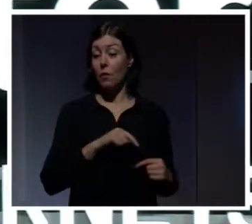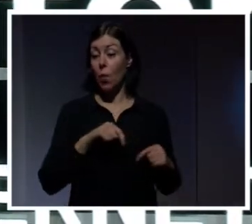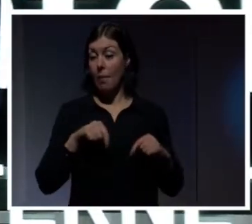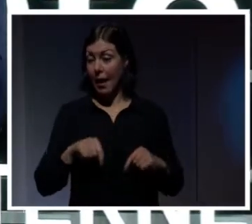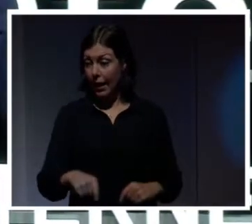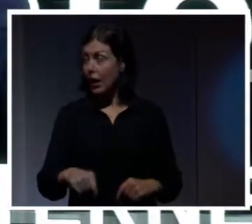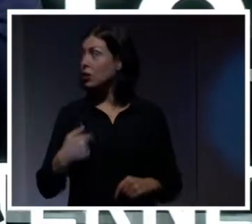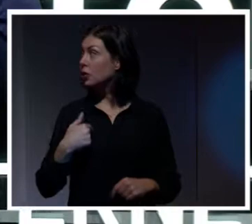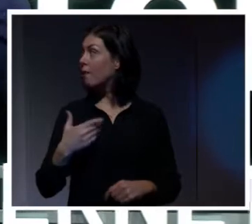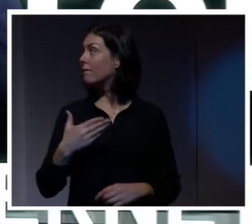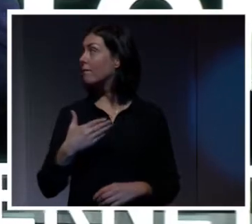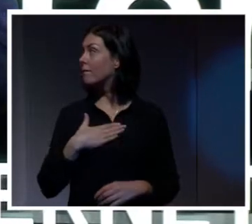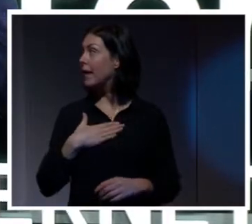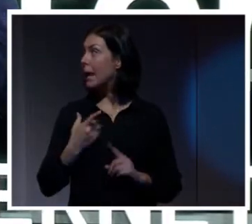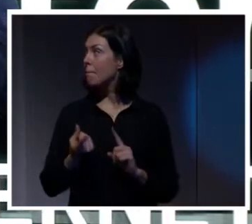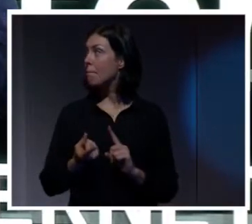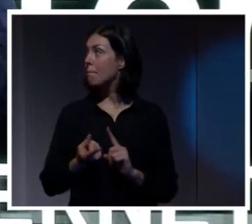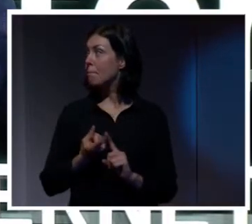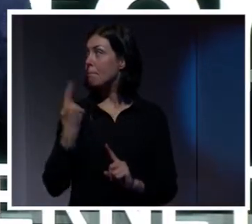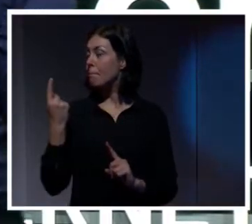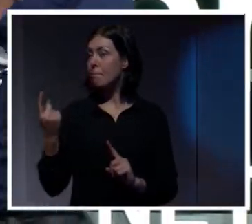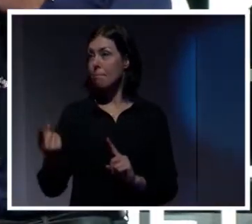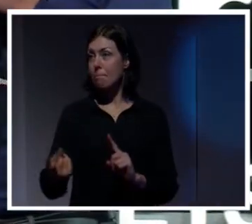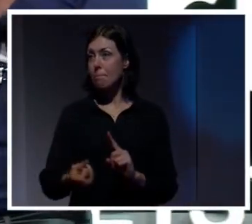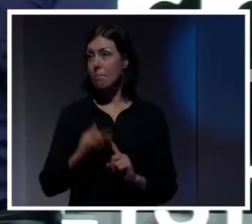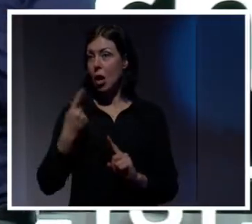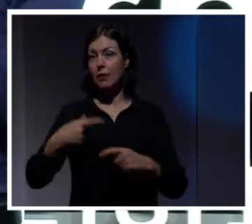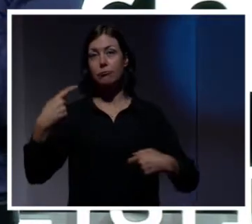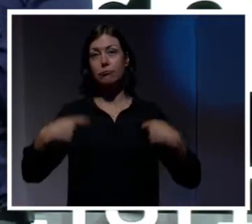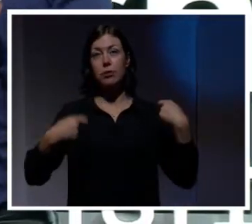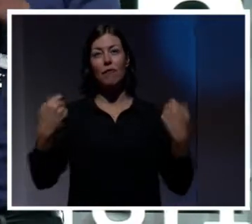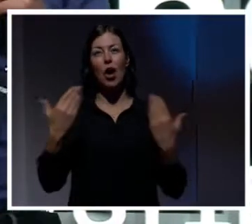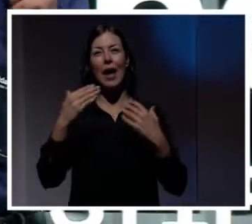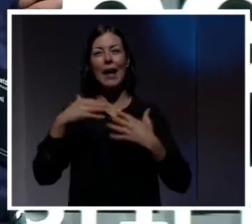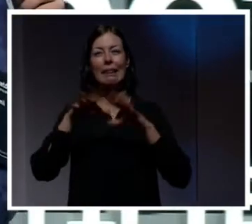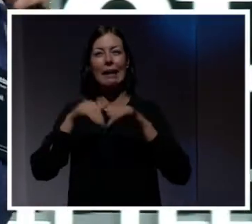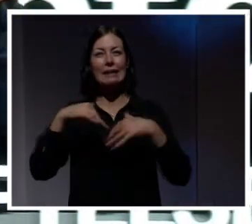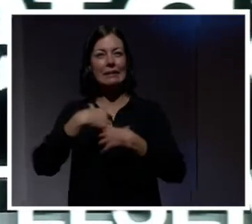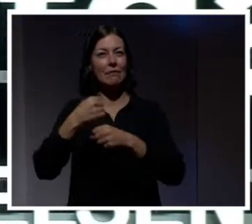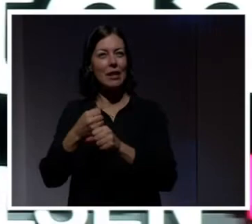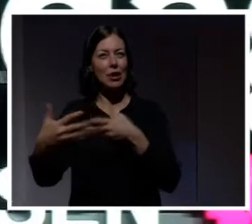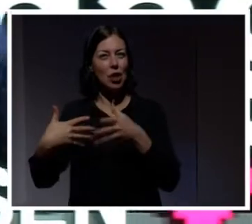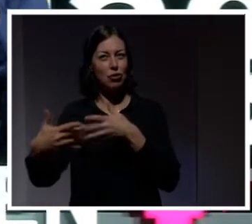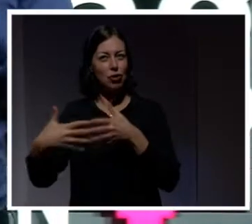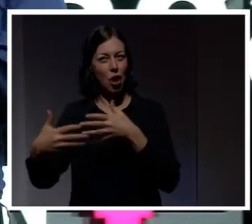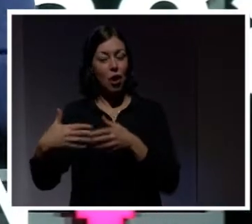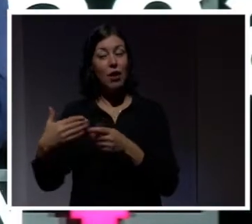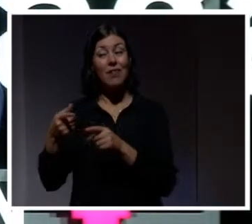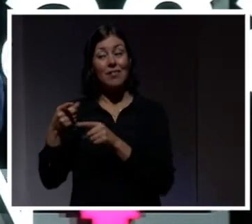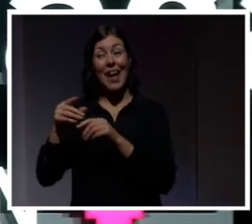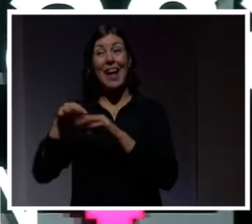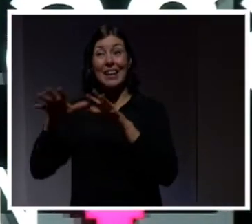Att jag skulle börja med att promota det som Internetstiftelsen gör. Internetstiftelsen har